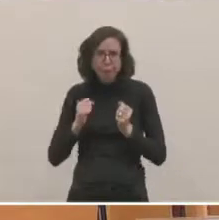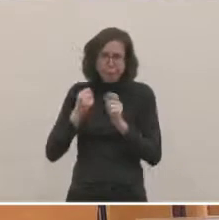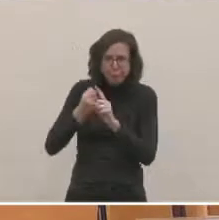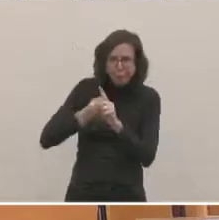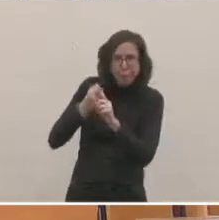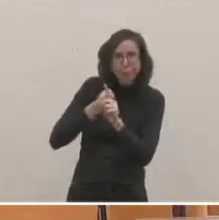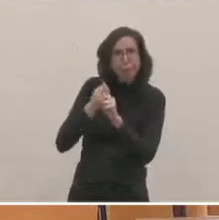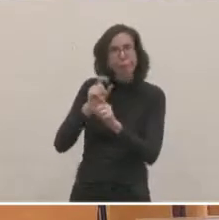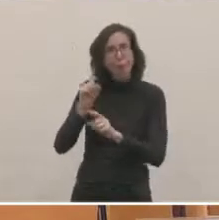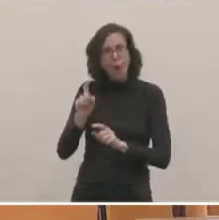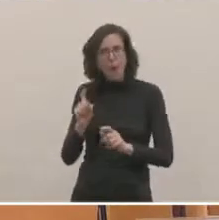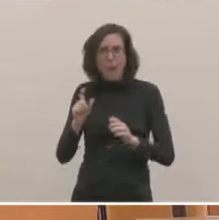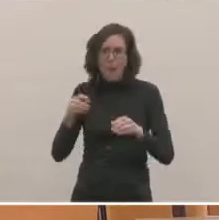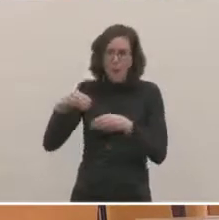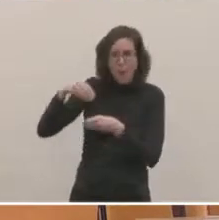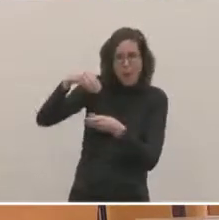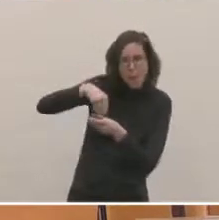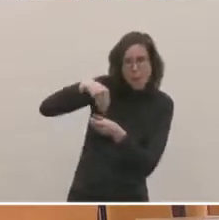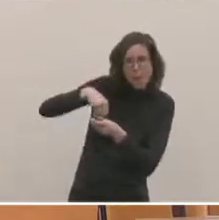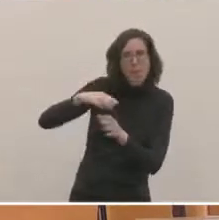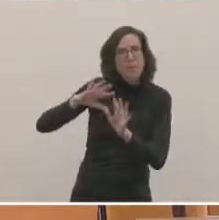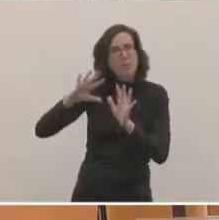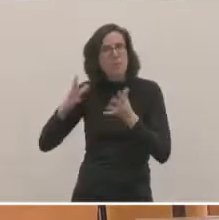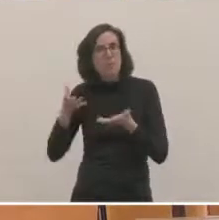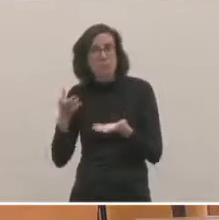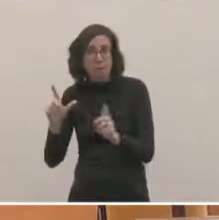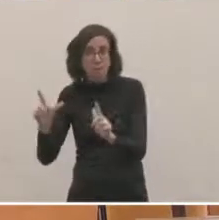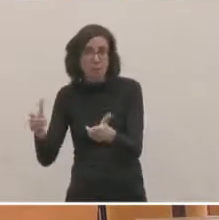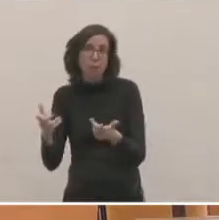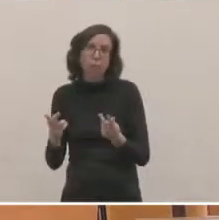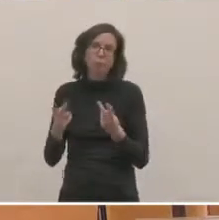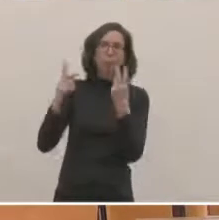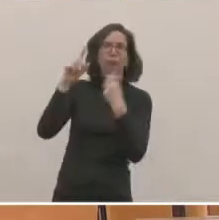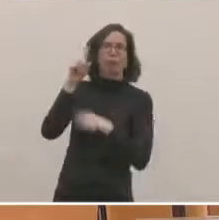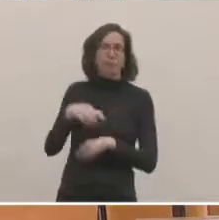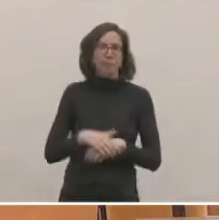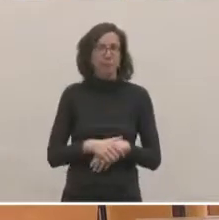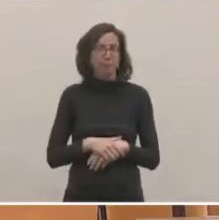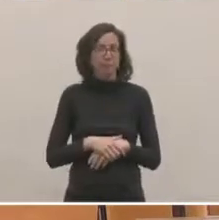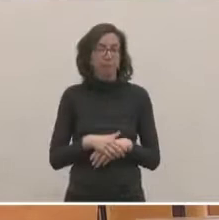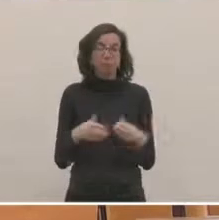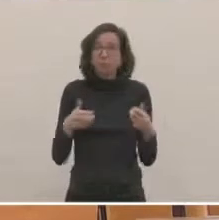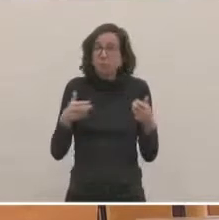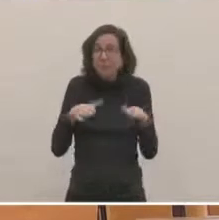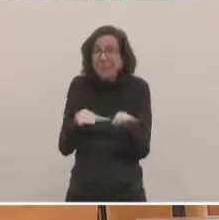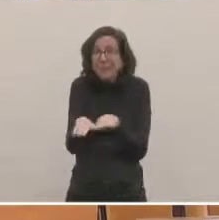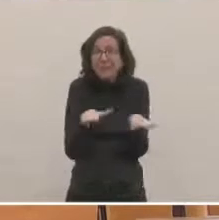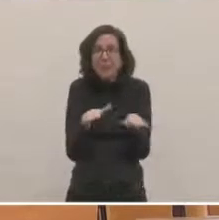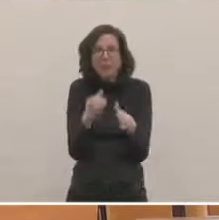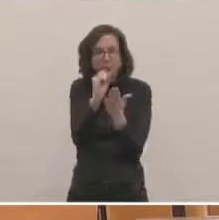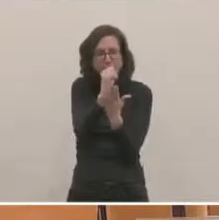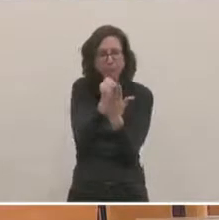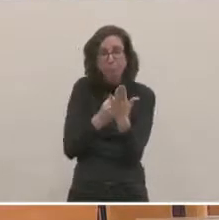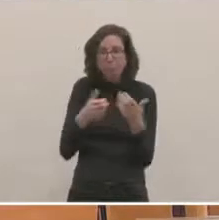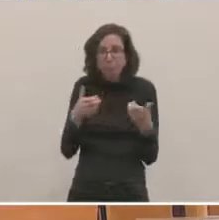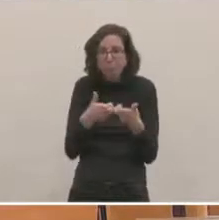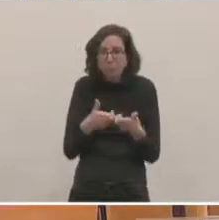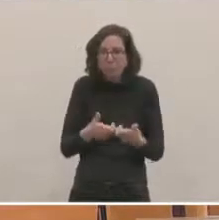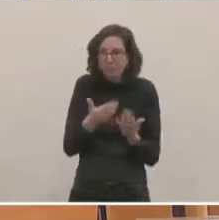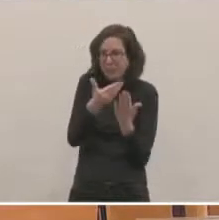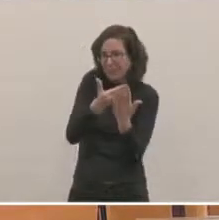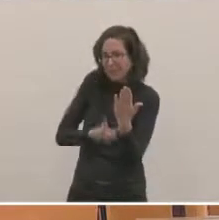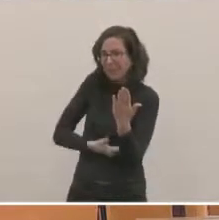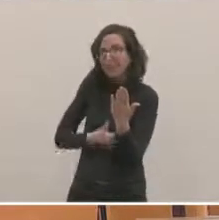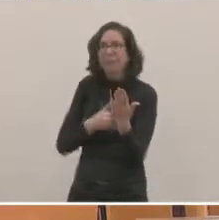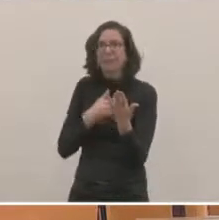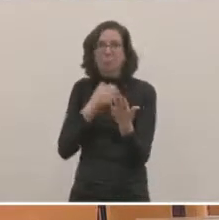venir. Avec cette tarification, nous pouvons maintenir les moyens financiers identiques à la régie pour qu'elle